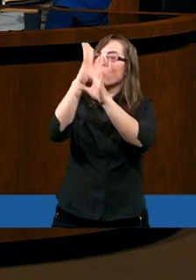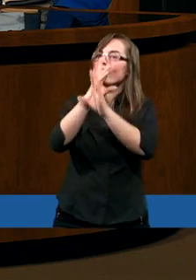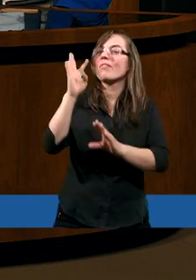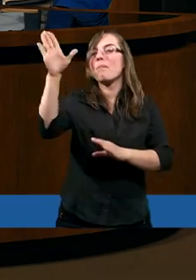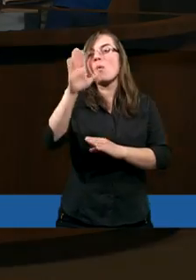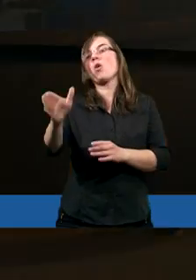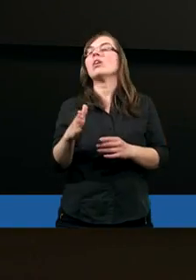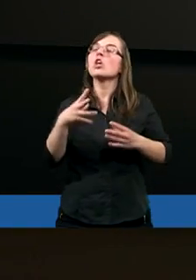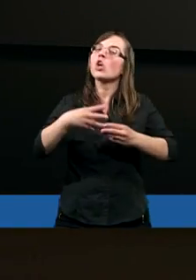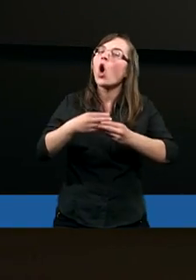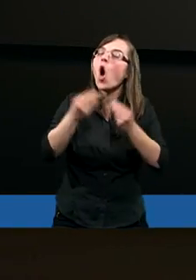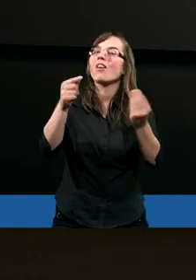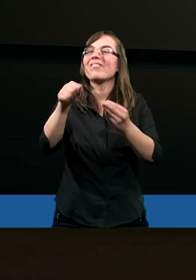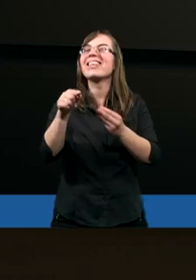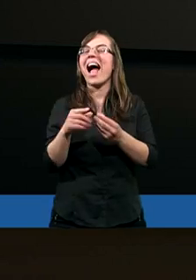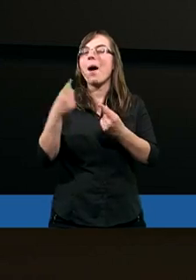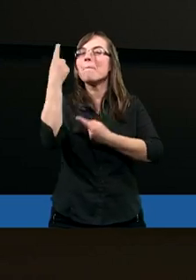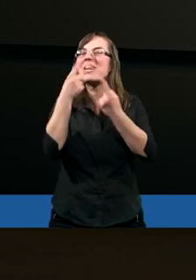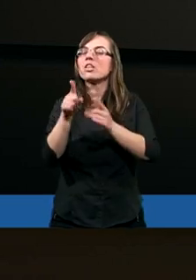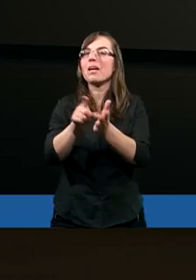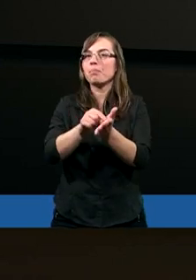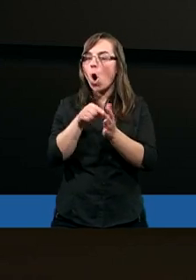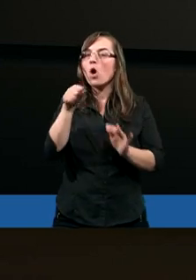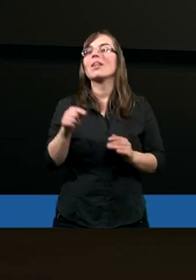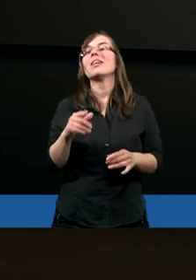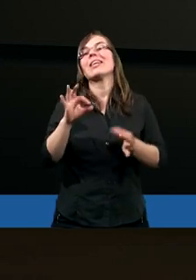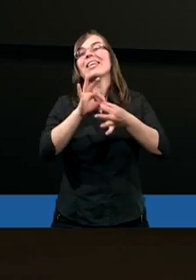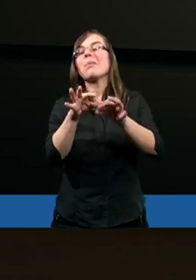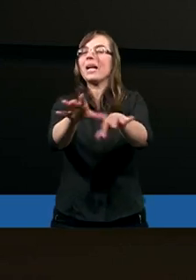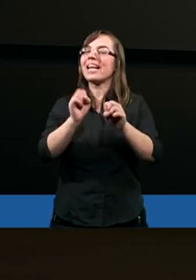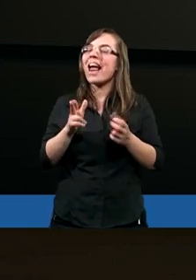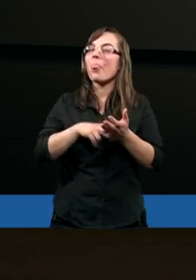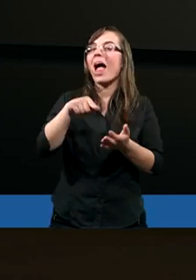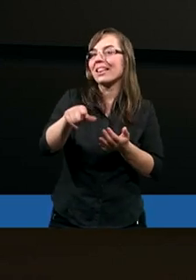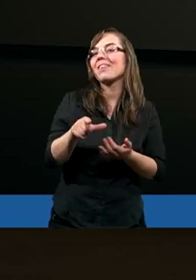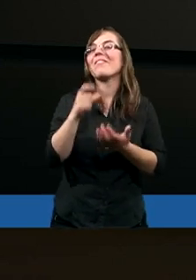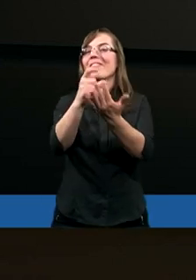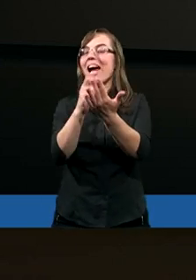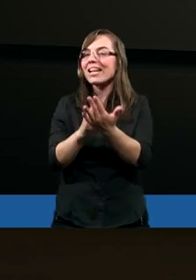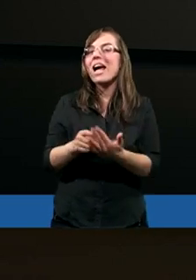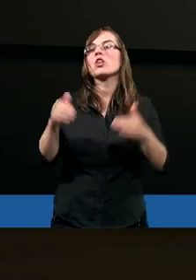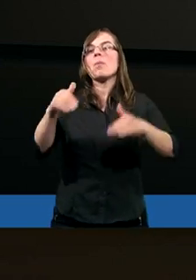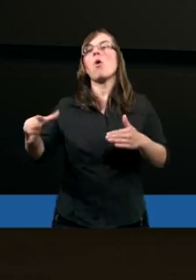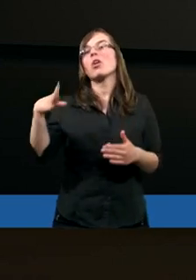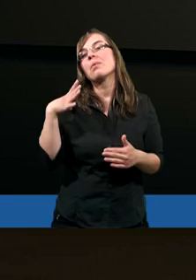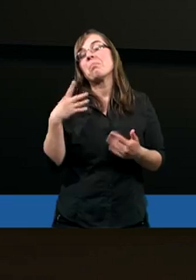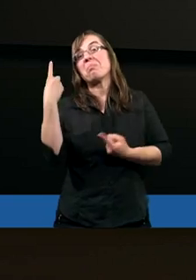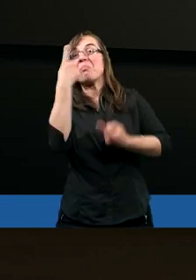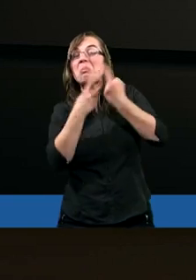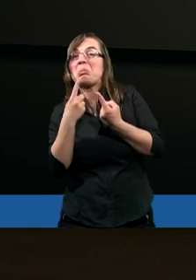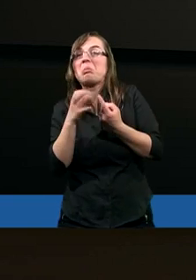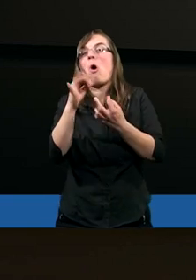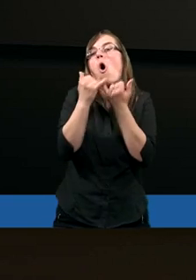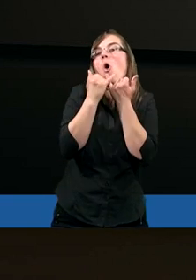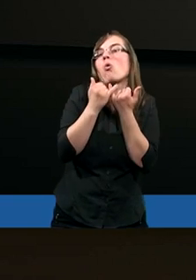rozwija tą myśl i tak naprawdę gdybyśmy się zatrzymali na tym wersecie, moglibyśmy myśleć o różnych